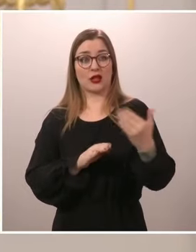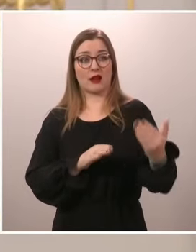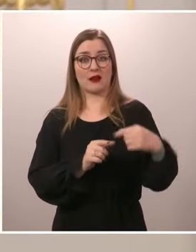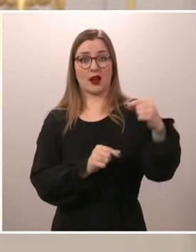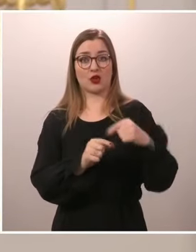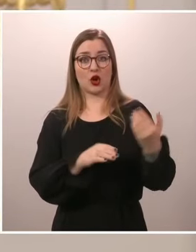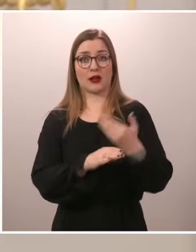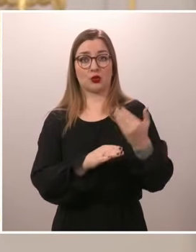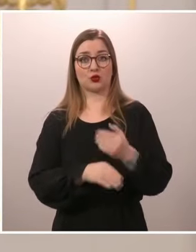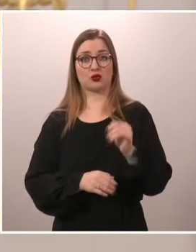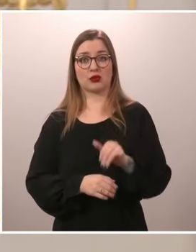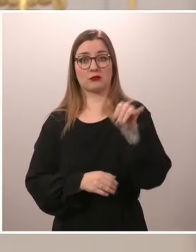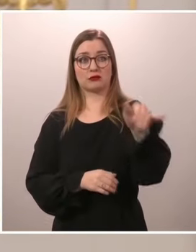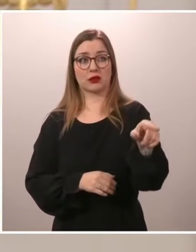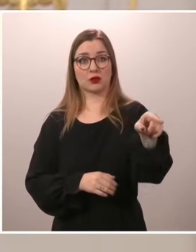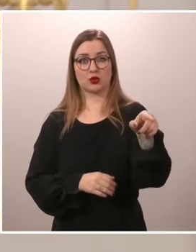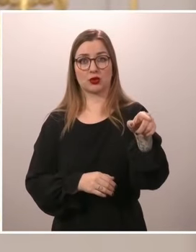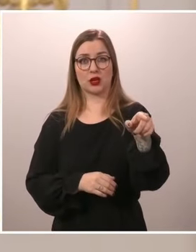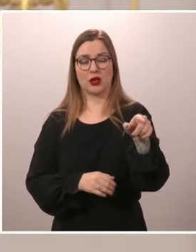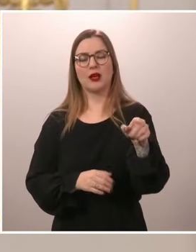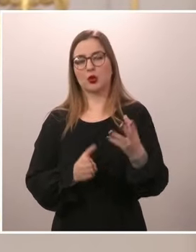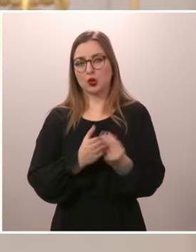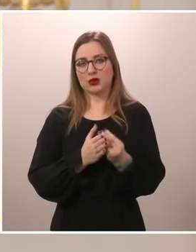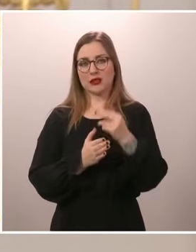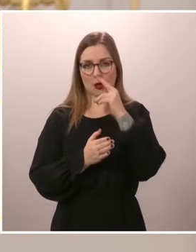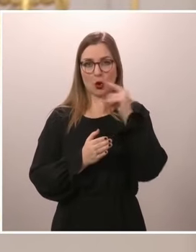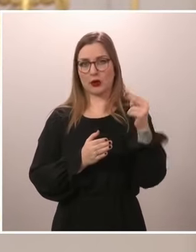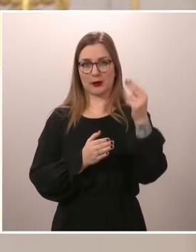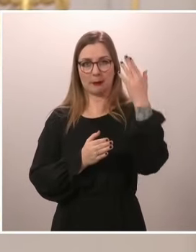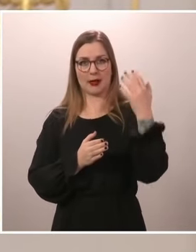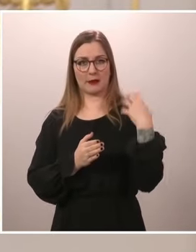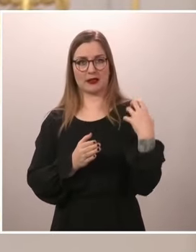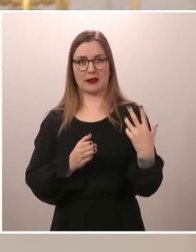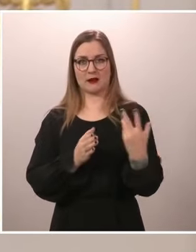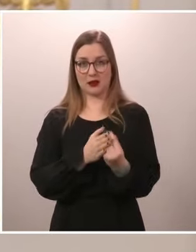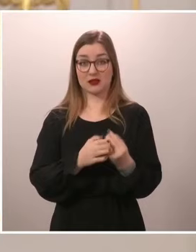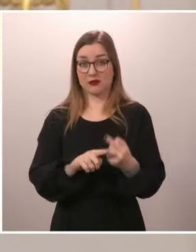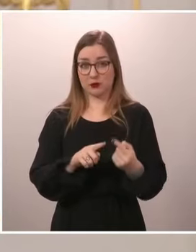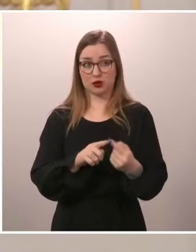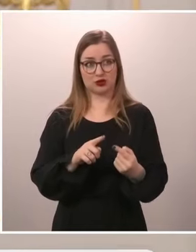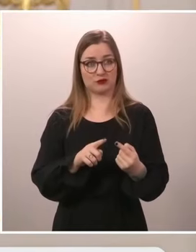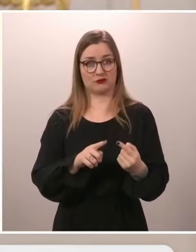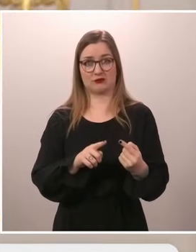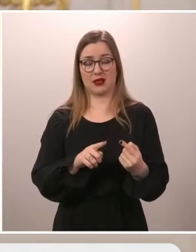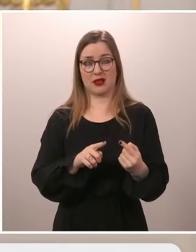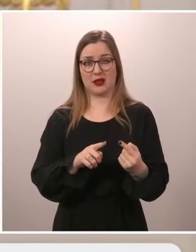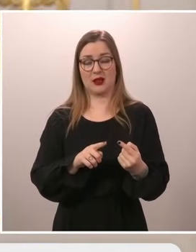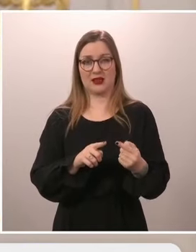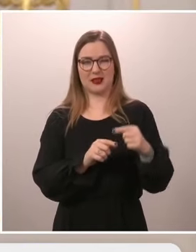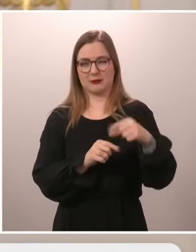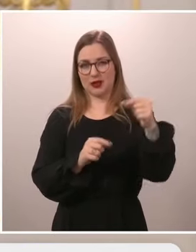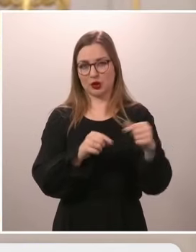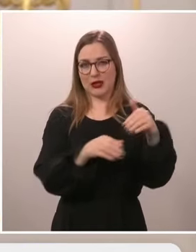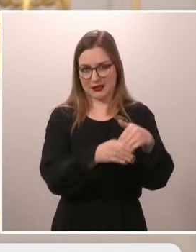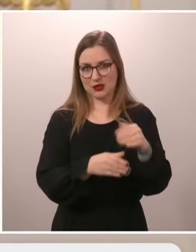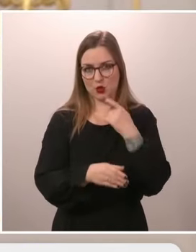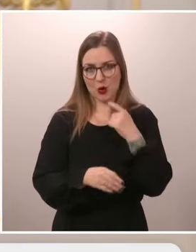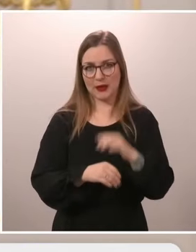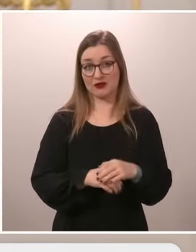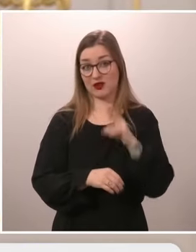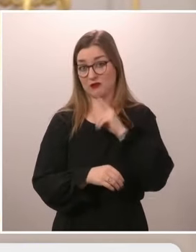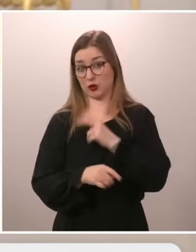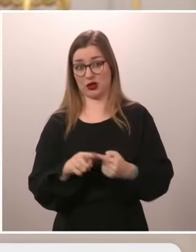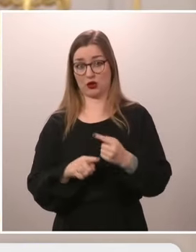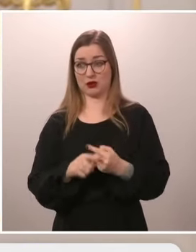-harjoitukseen yhdessä Norjan pääministerin kanssa tilanteessa, jossa Suomi on NATO-jäsen, niin olisin ehkä pyörittänyt